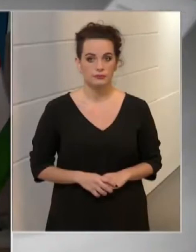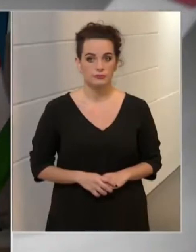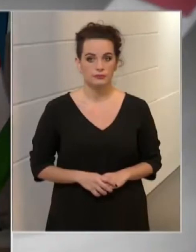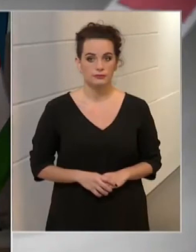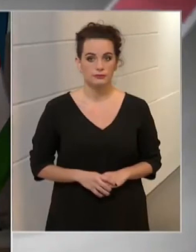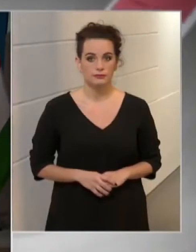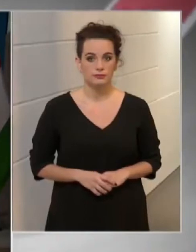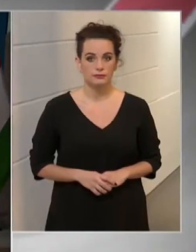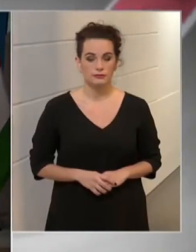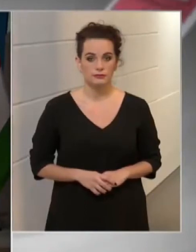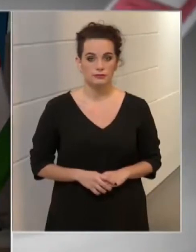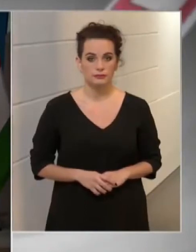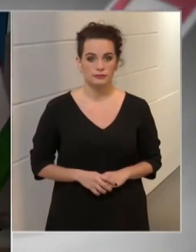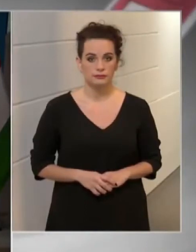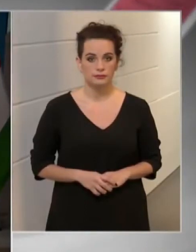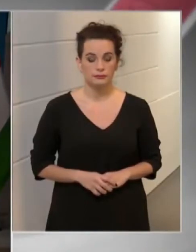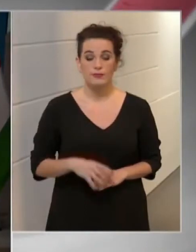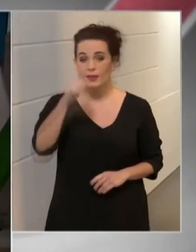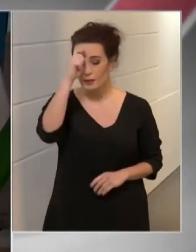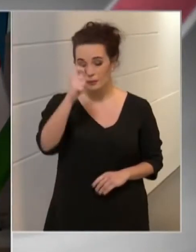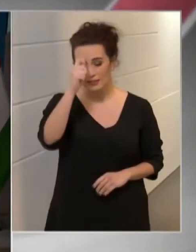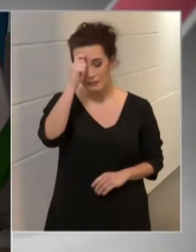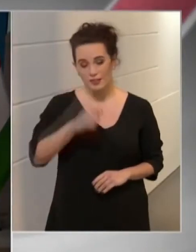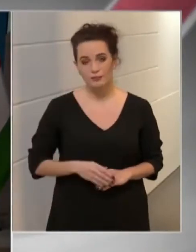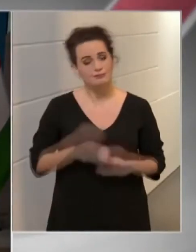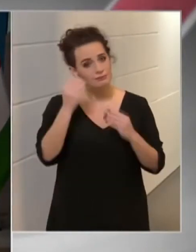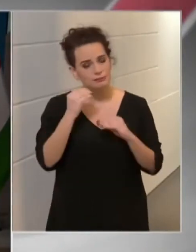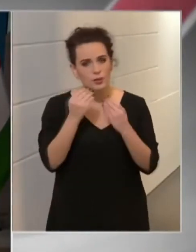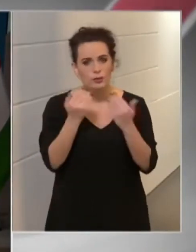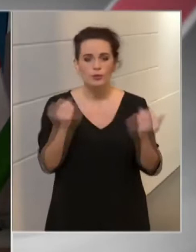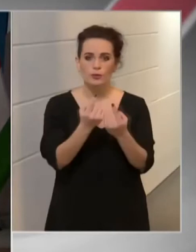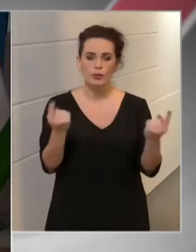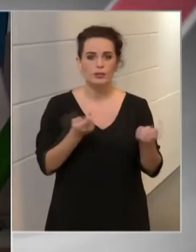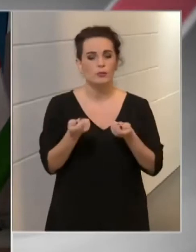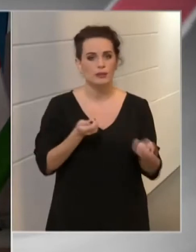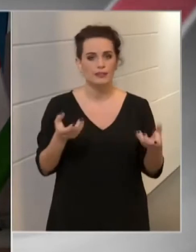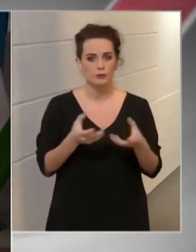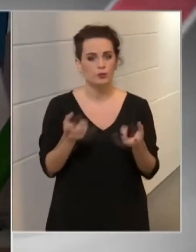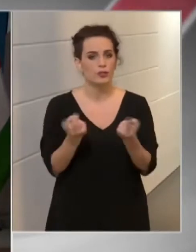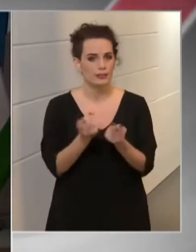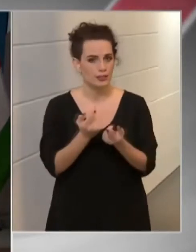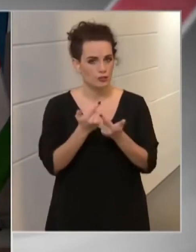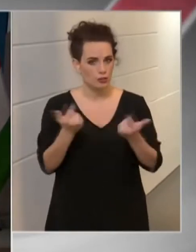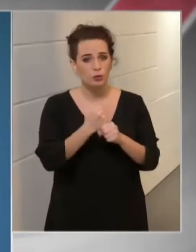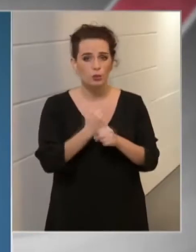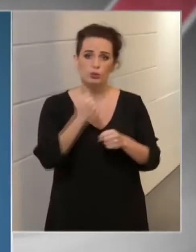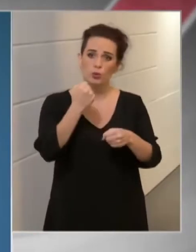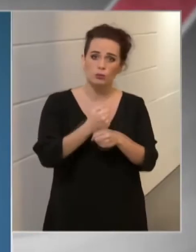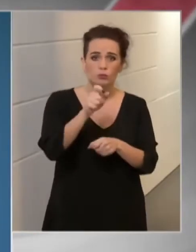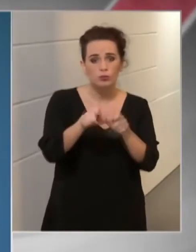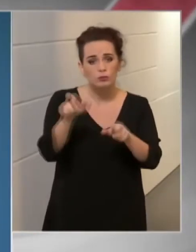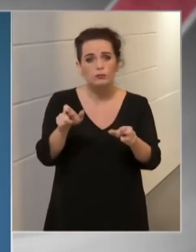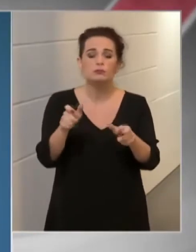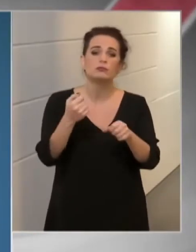Az operatív törzs mai tájékoztatóján elhangzott, jelenleg 60 katona szolgál kórház parancsnokként. Az